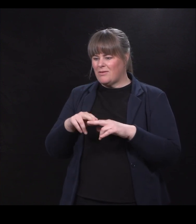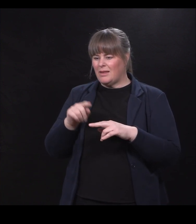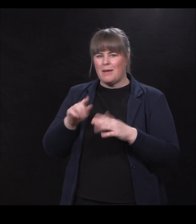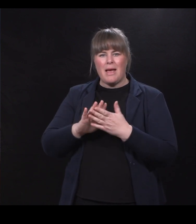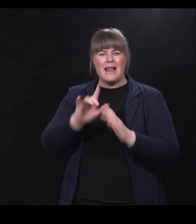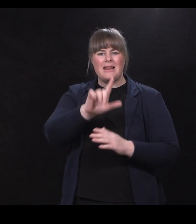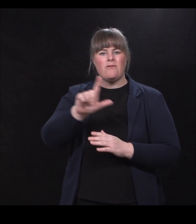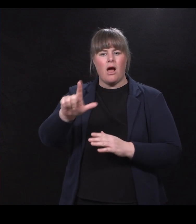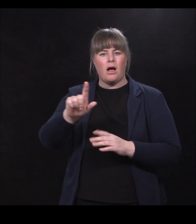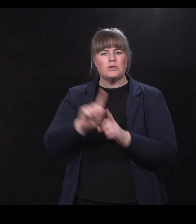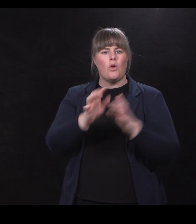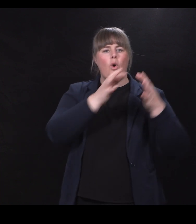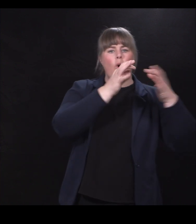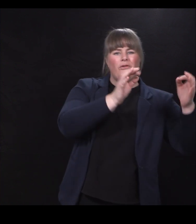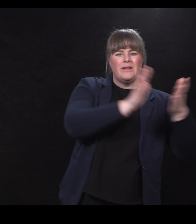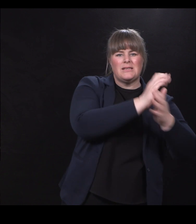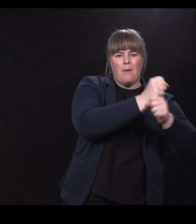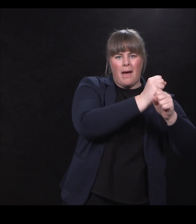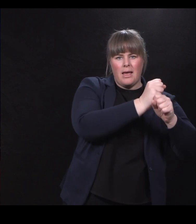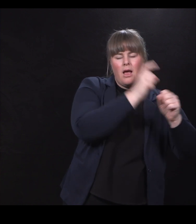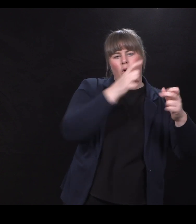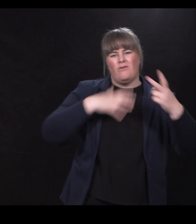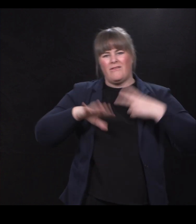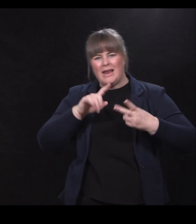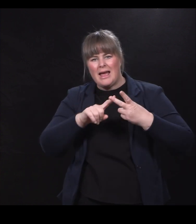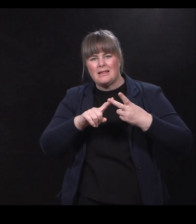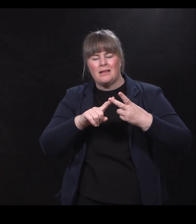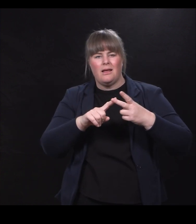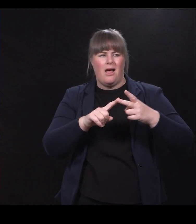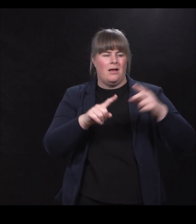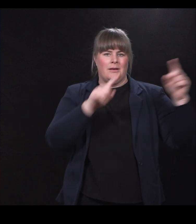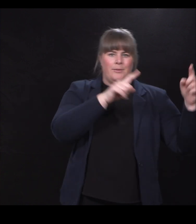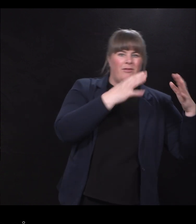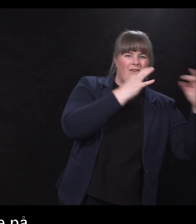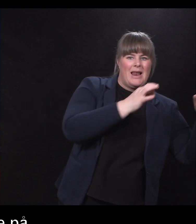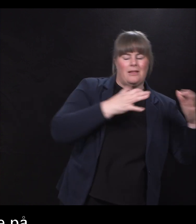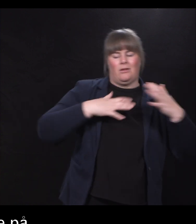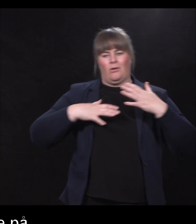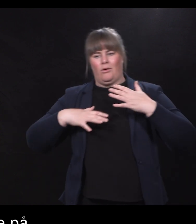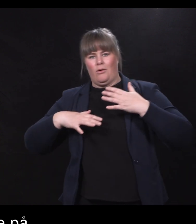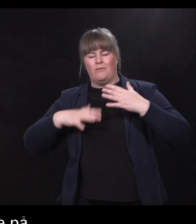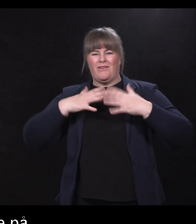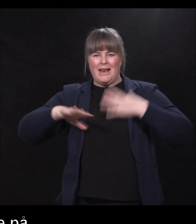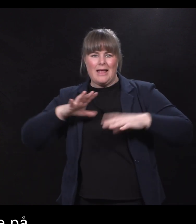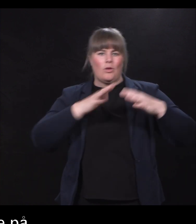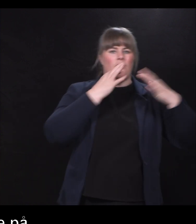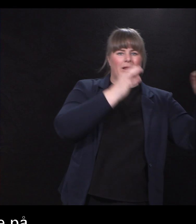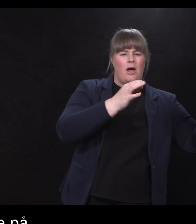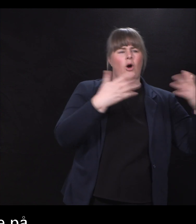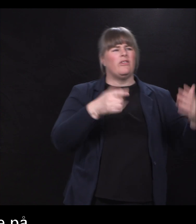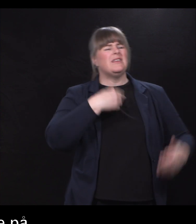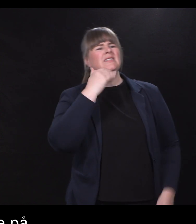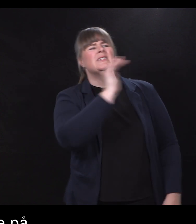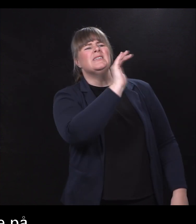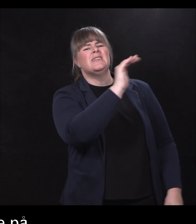offentlige samarbeidet, altså frivillighet versus det offentlige. Ofte så roper vi jo på NAV, eller andre offentlige ordninger, særlig